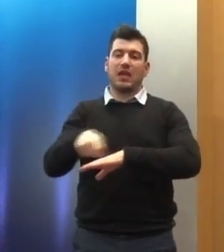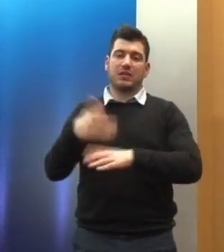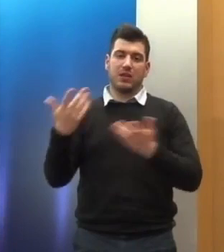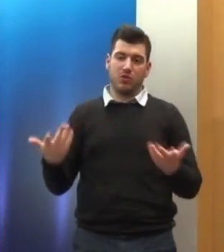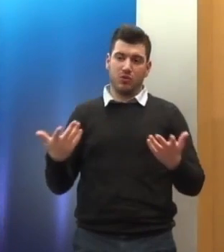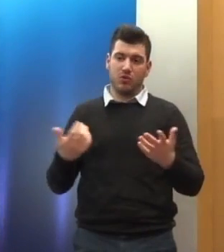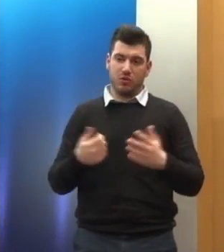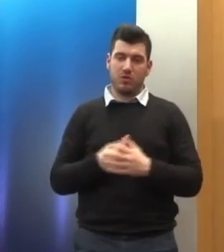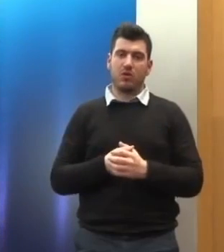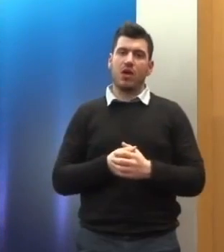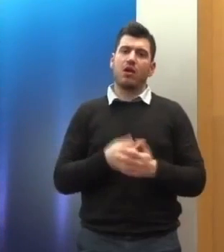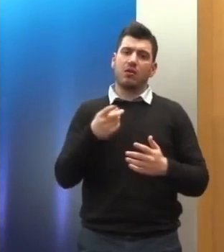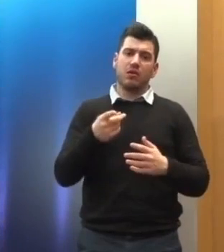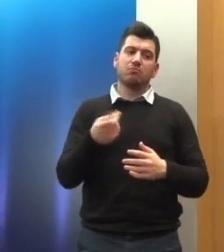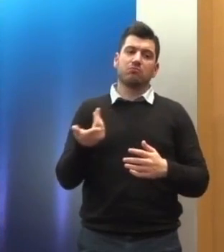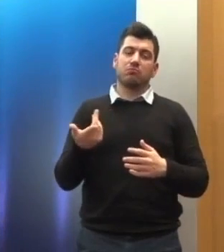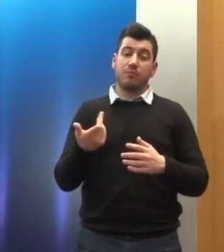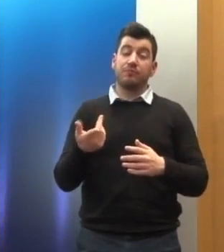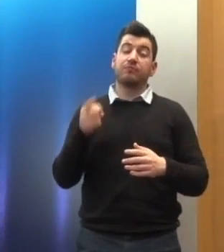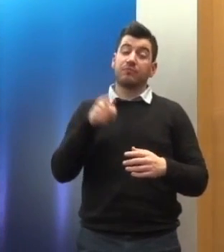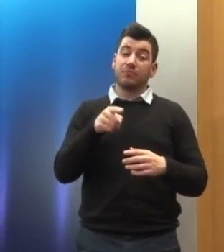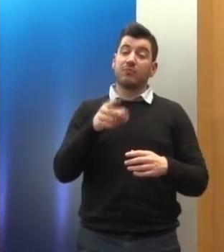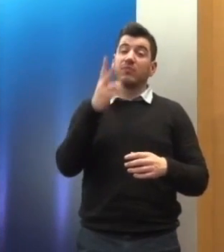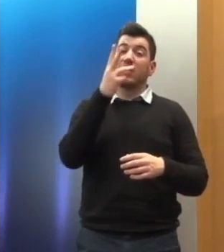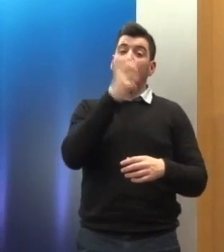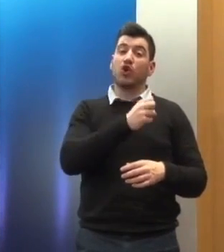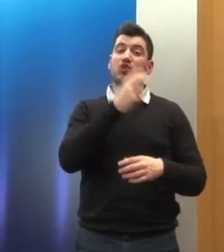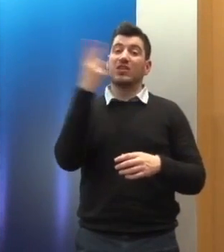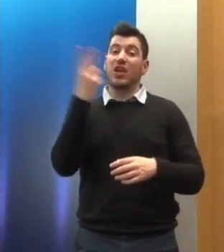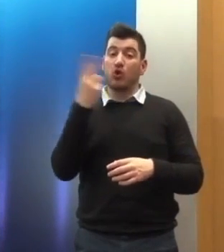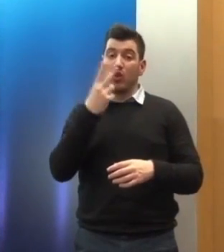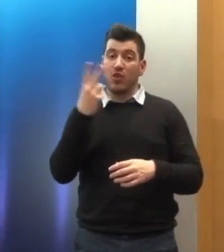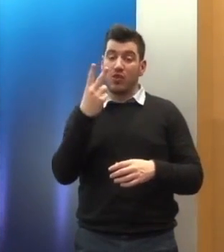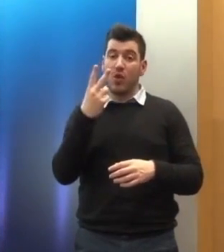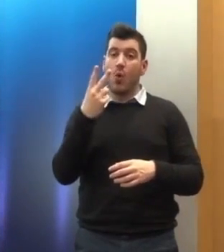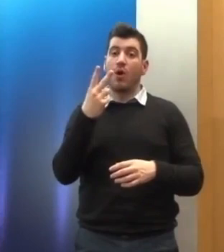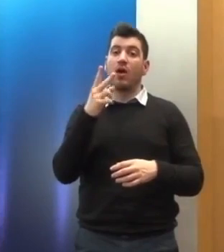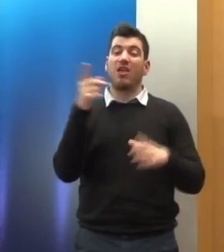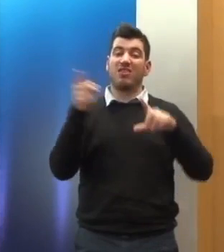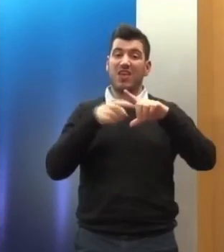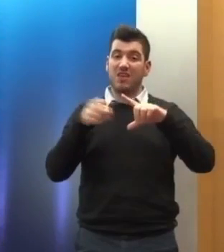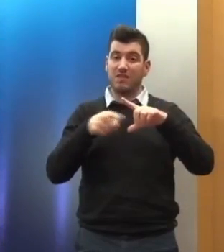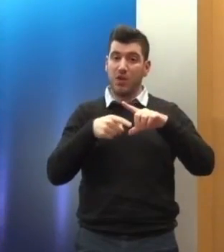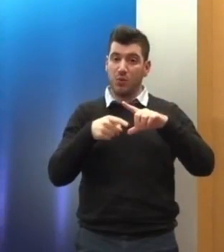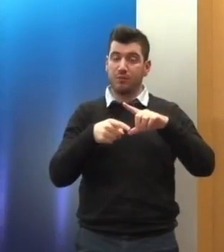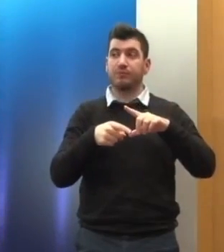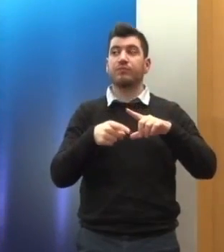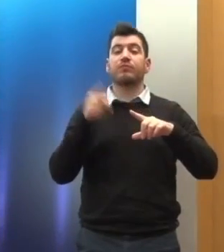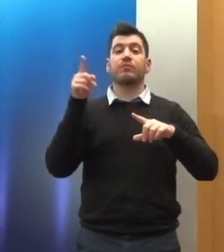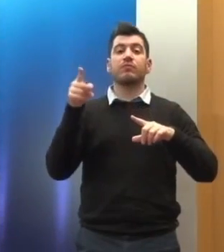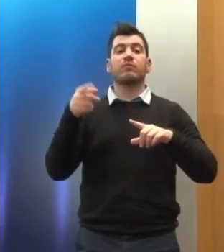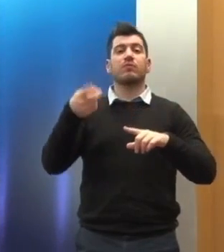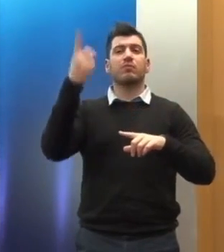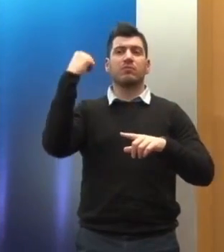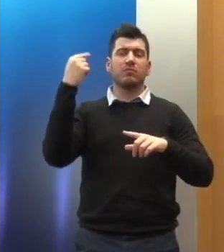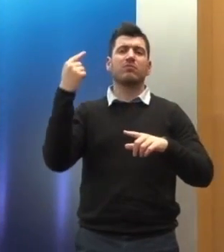καθεστώς πριν από μια σημαντική νομοθετική παρέμβαση 22 Δεκεμβρίου του 2016 και υπό το προηγούμενο καθεστώς αυτή η θέση κατά την